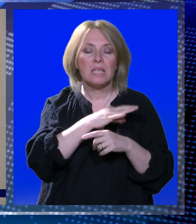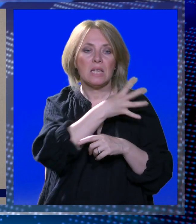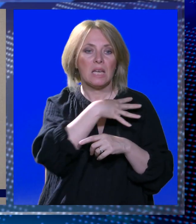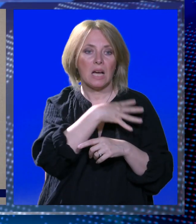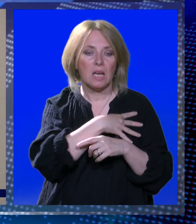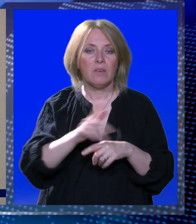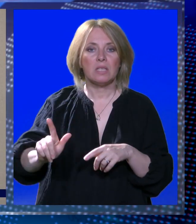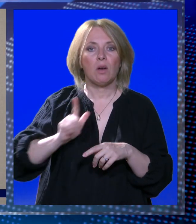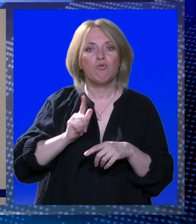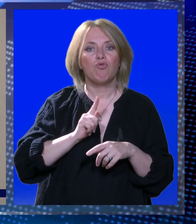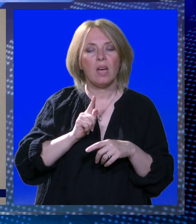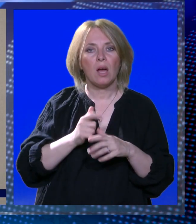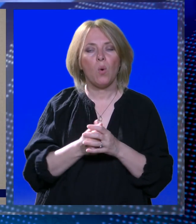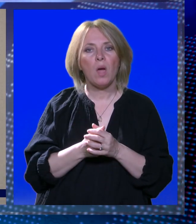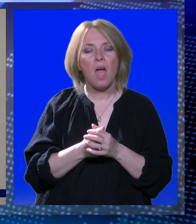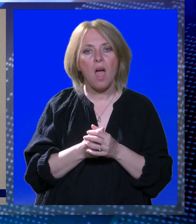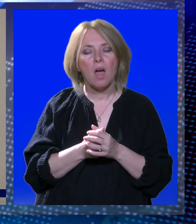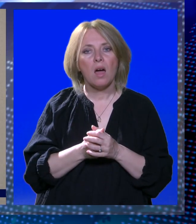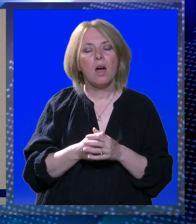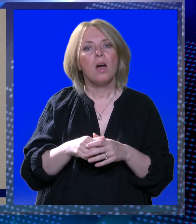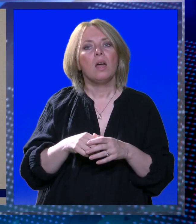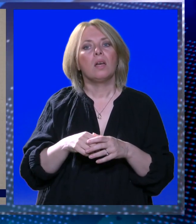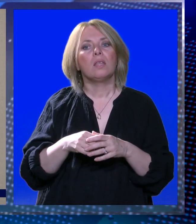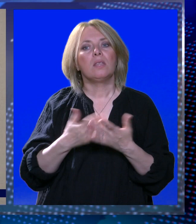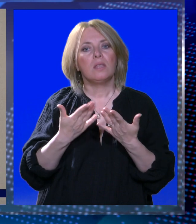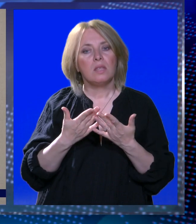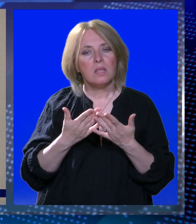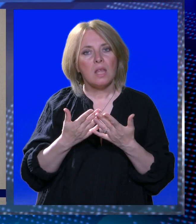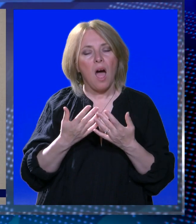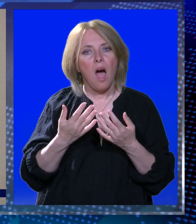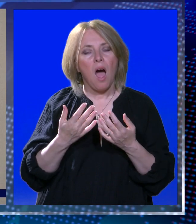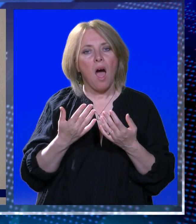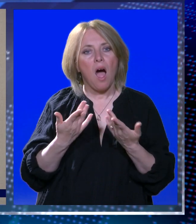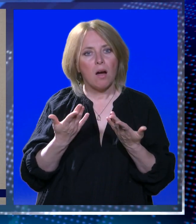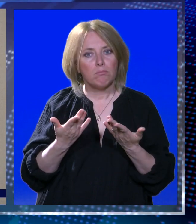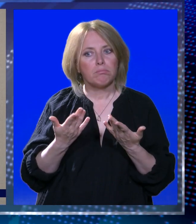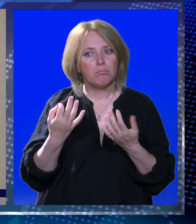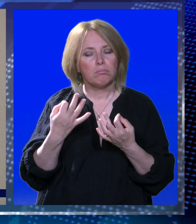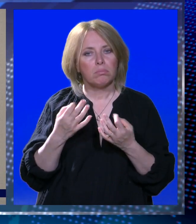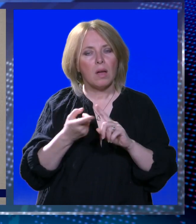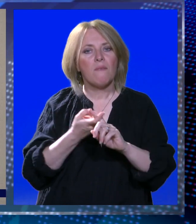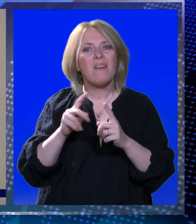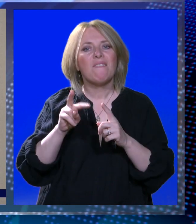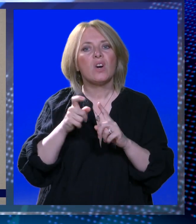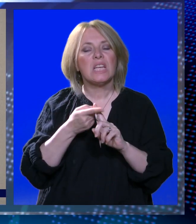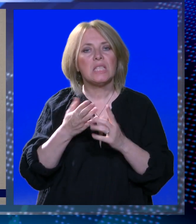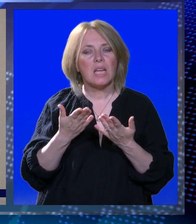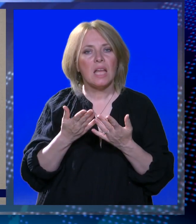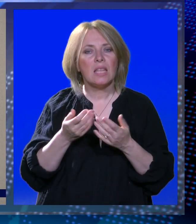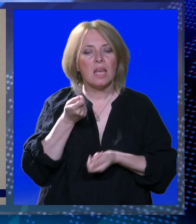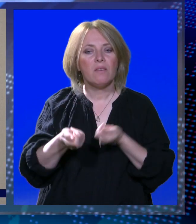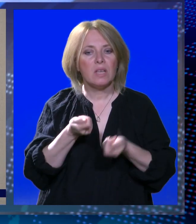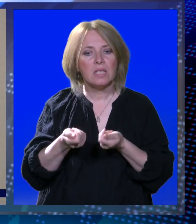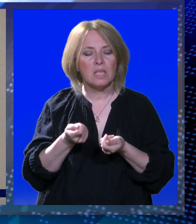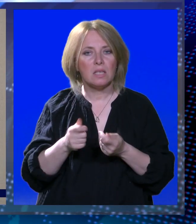se očekuje, a posebno u kontekstu tog vremena, da favorizirate investicije jer će povećati zaposlenost i tako